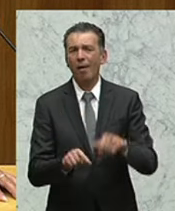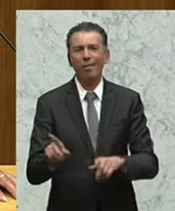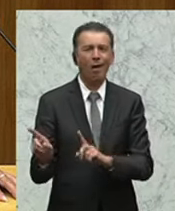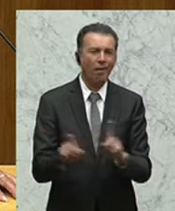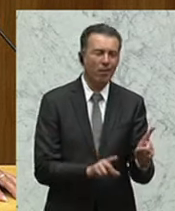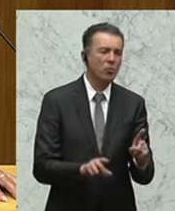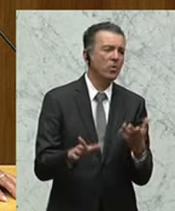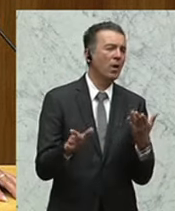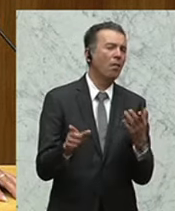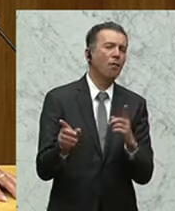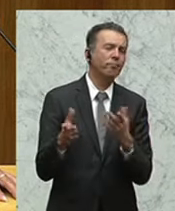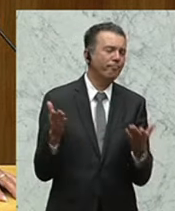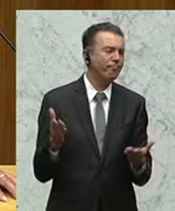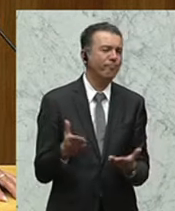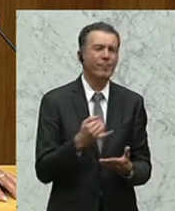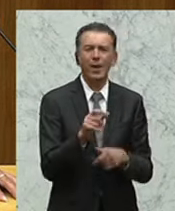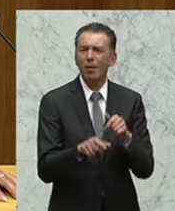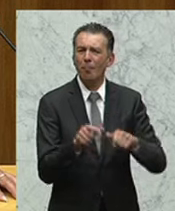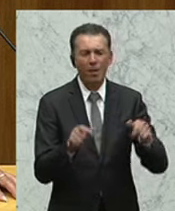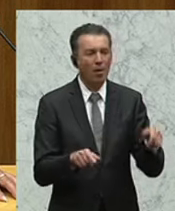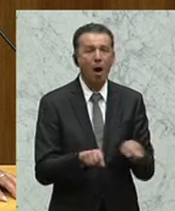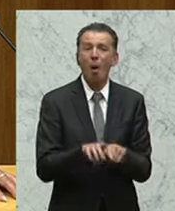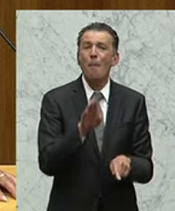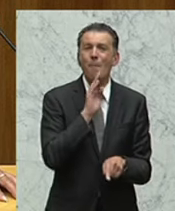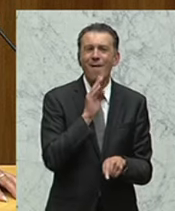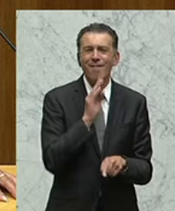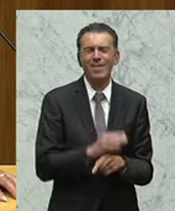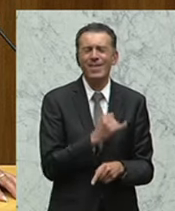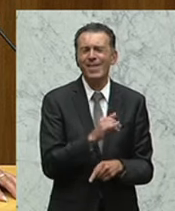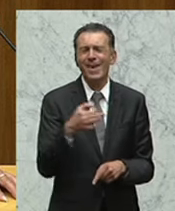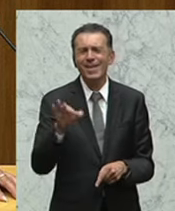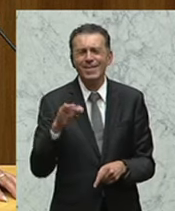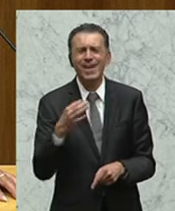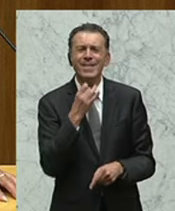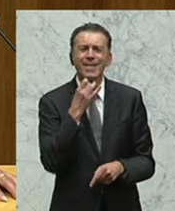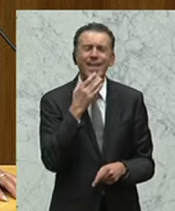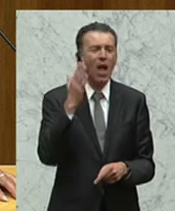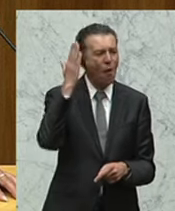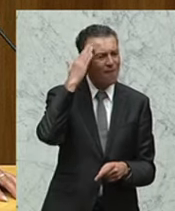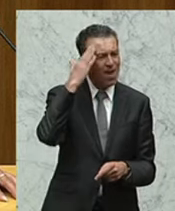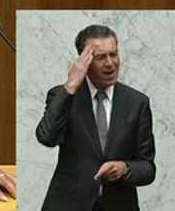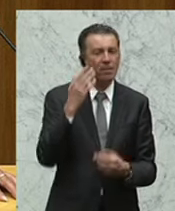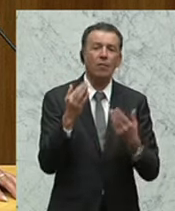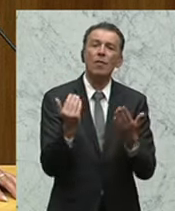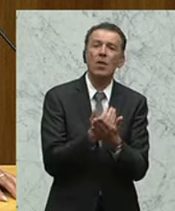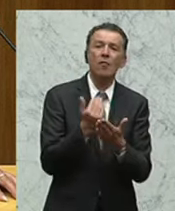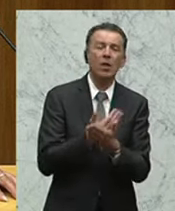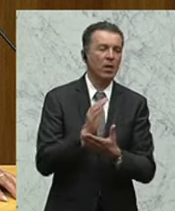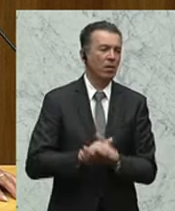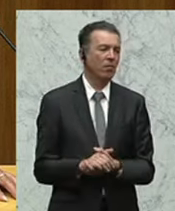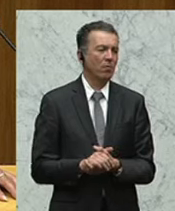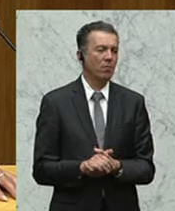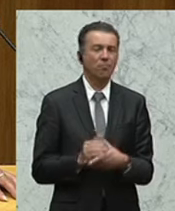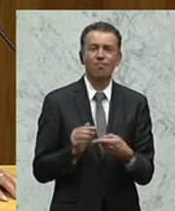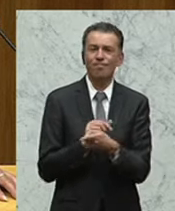Angestellten, von jeder Angestellten und von allen Pensionisten bis auf den Cent genau weiß, was der oder diejenige verdient und die